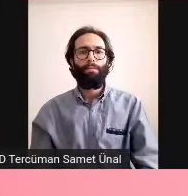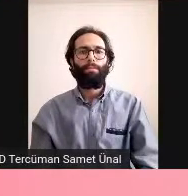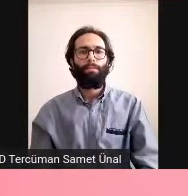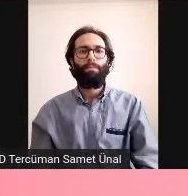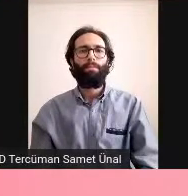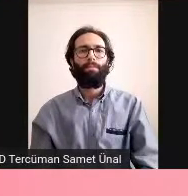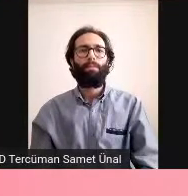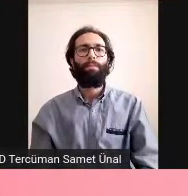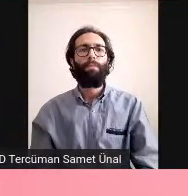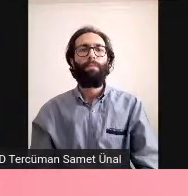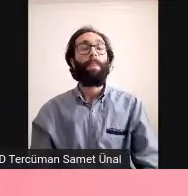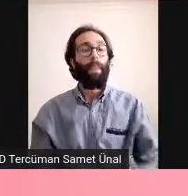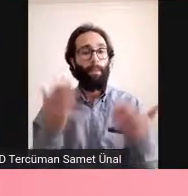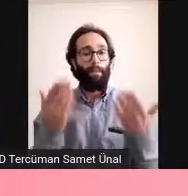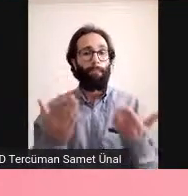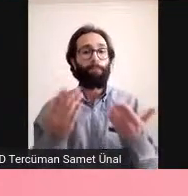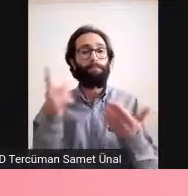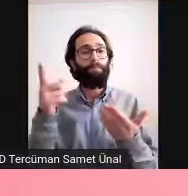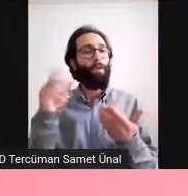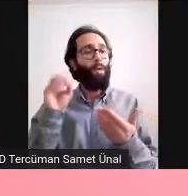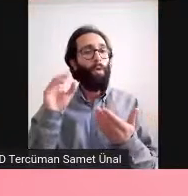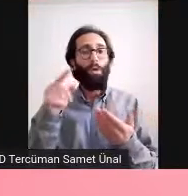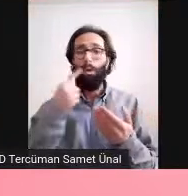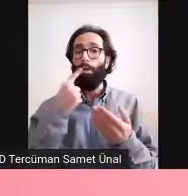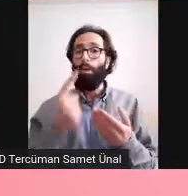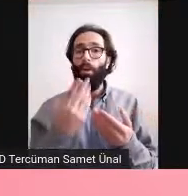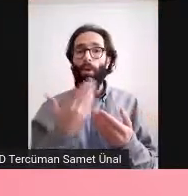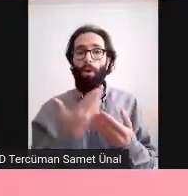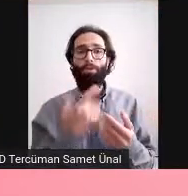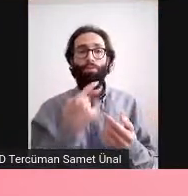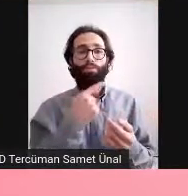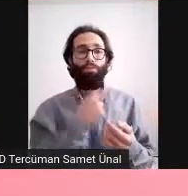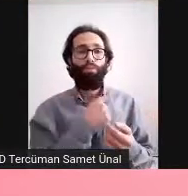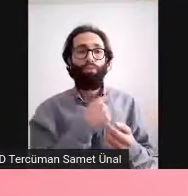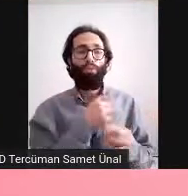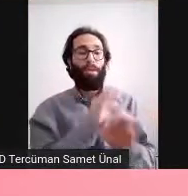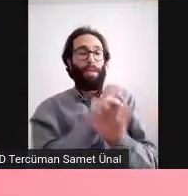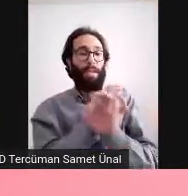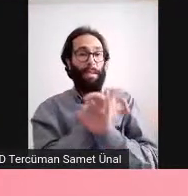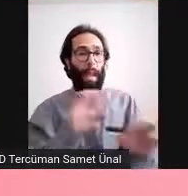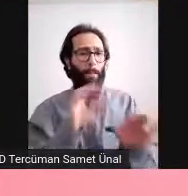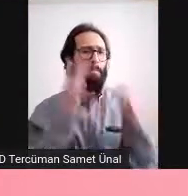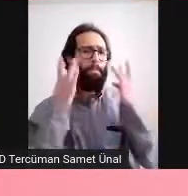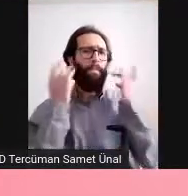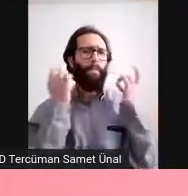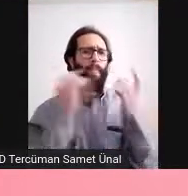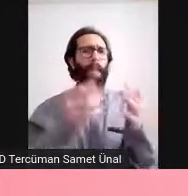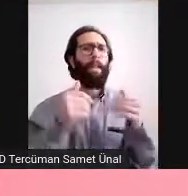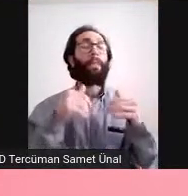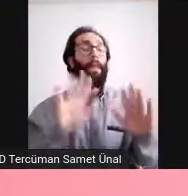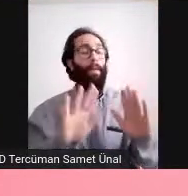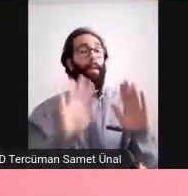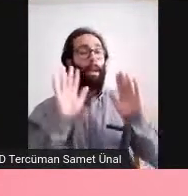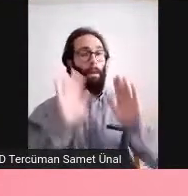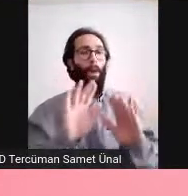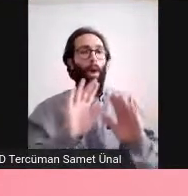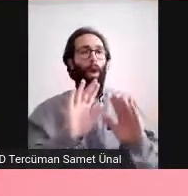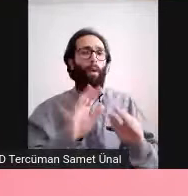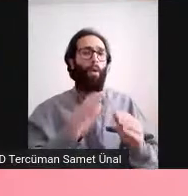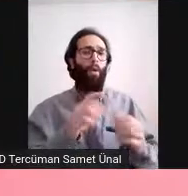just İşte diyor ki bu kesin bir kanıtı değil diyor ama çok kuvvetli bir şey bulduğumuzu